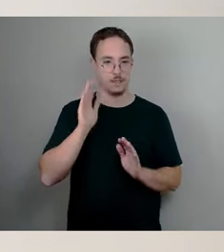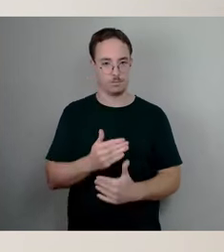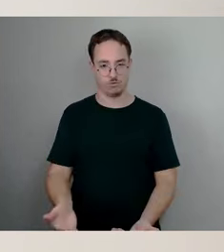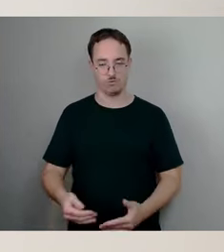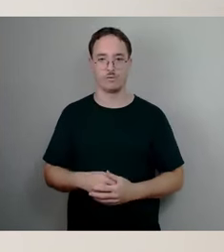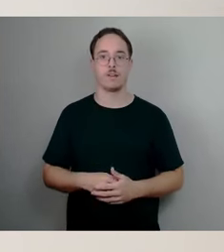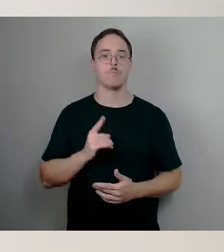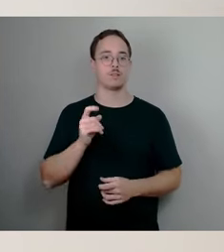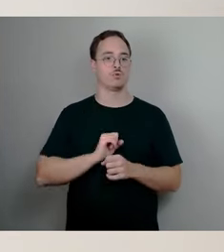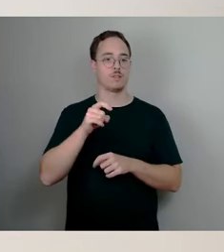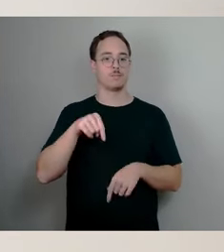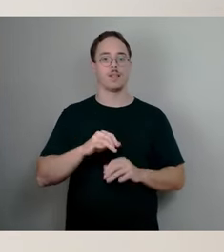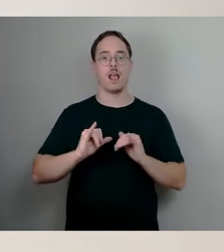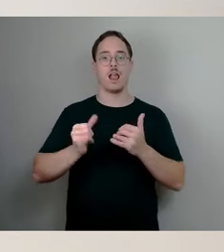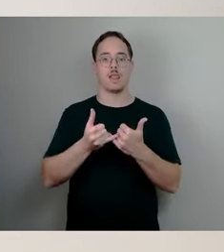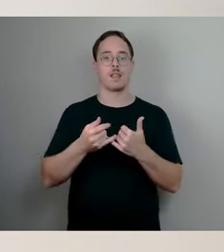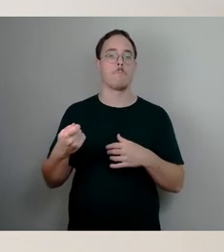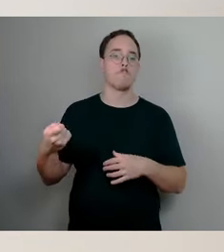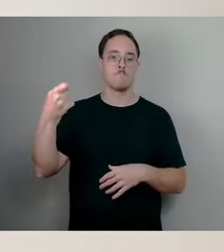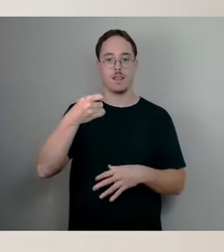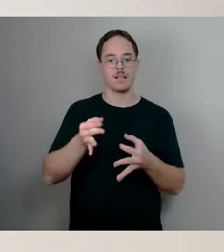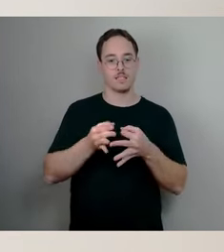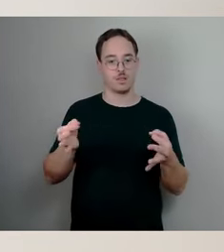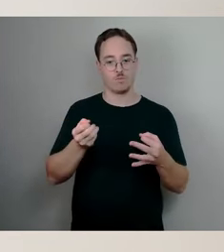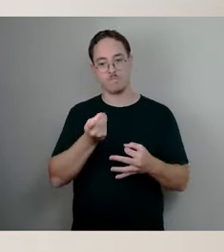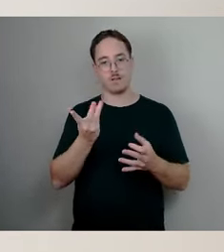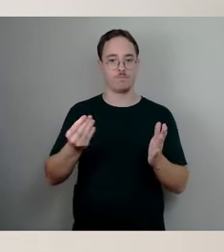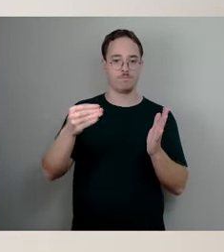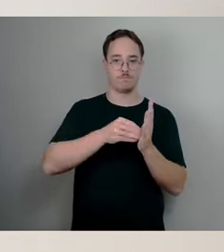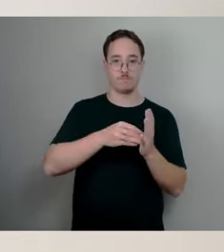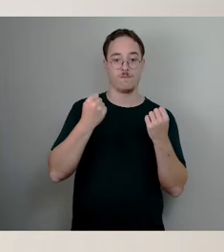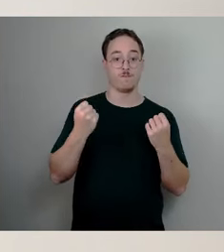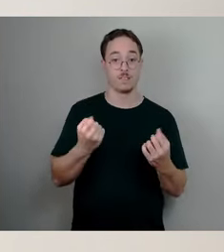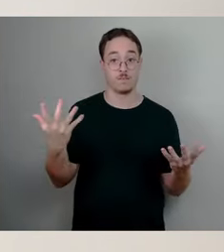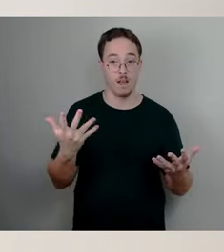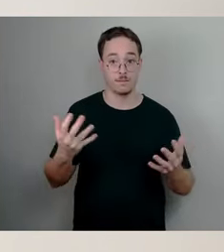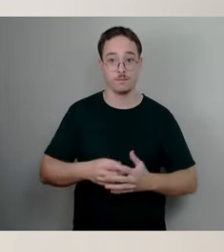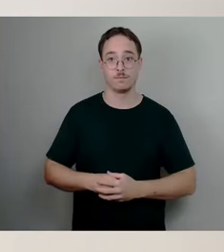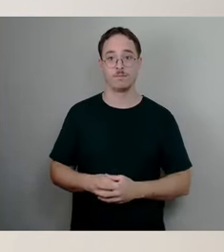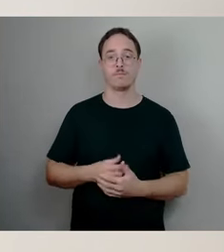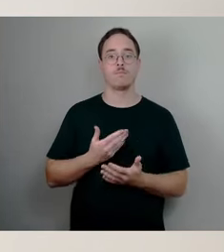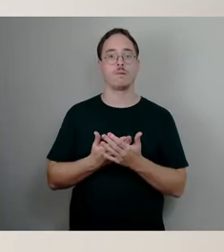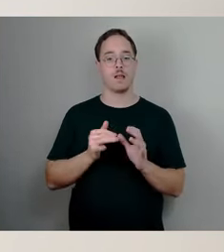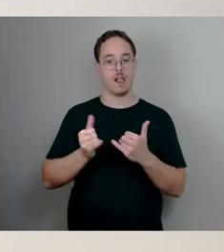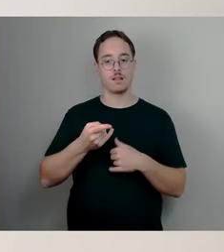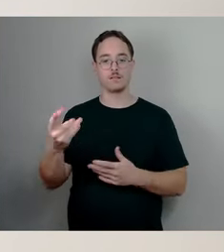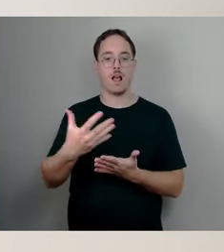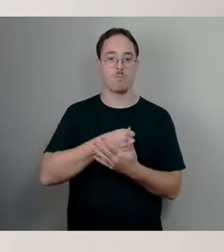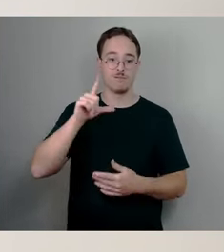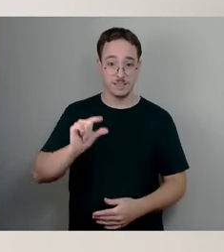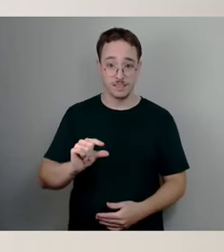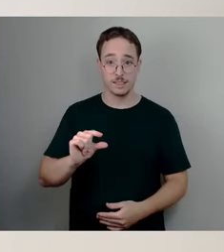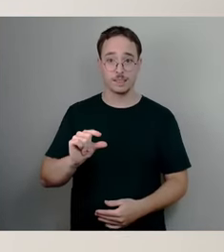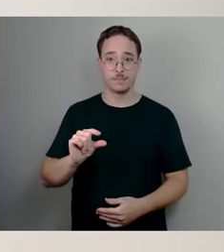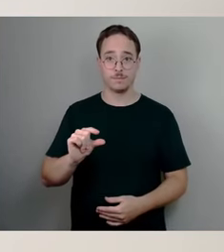Dresden Dinge festgeschrieben, die Eltern mit wenig Einkommen, bzw.